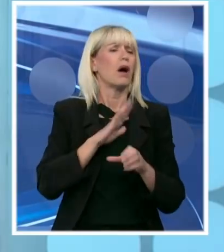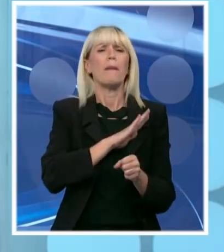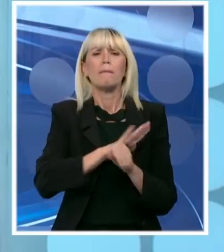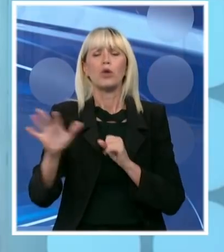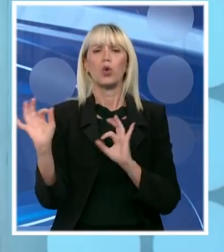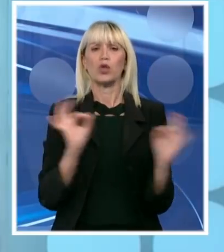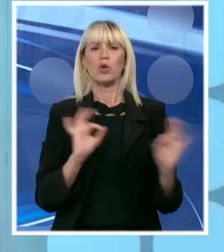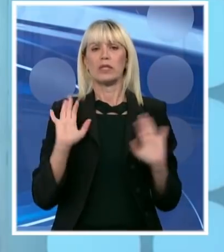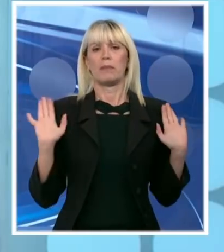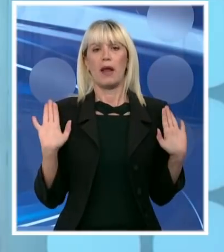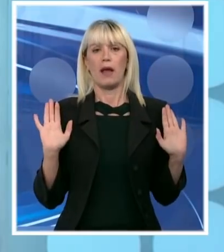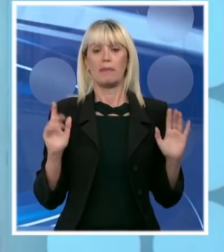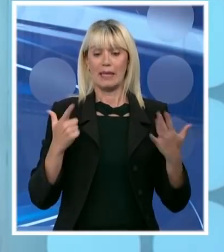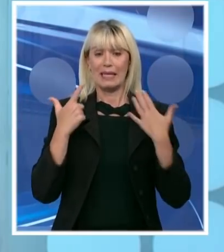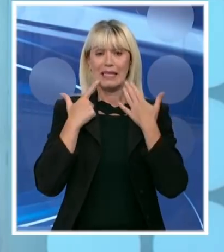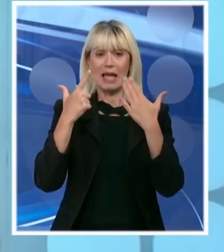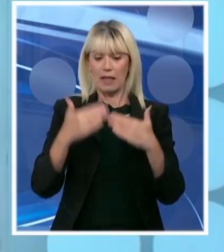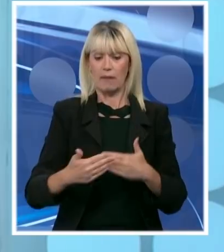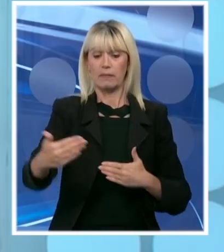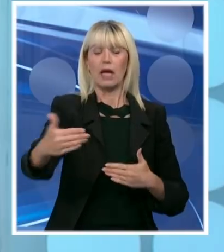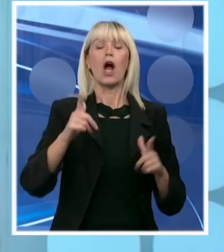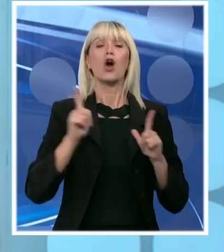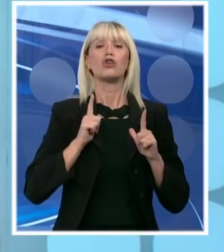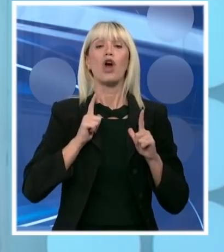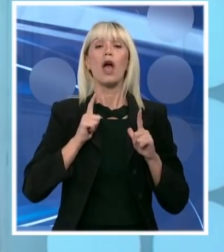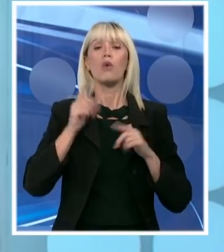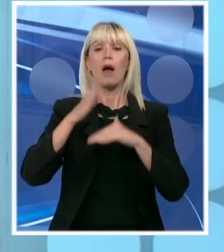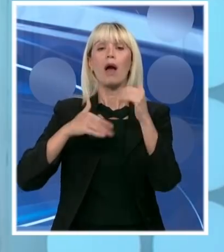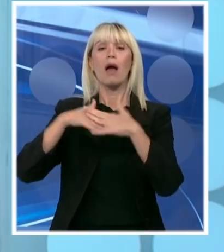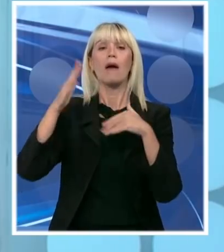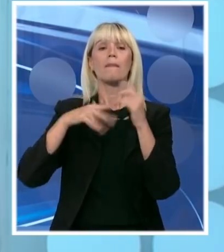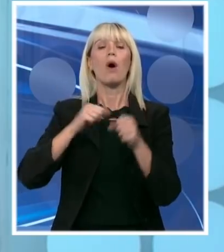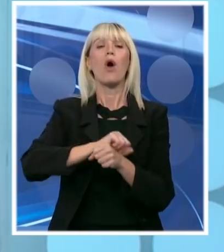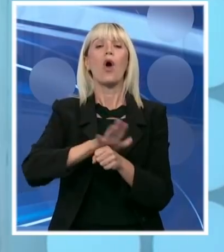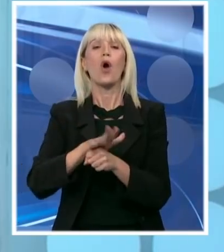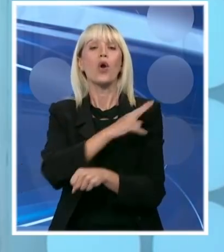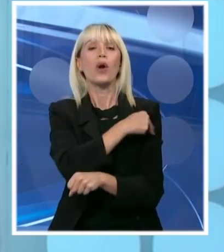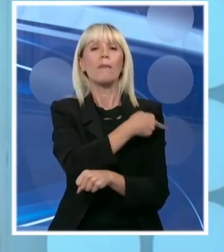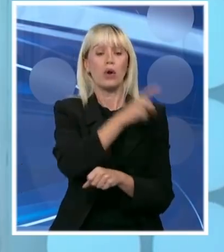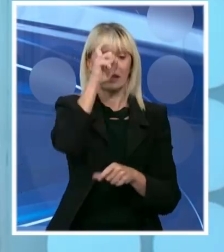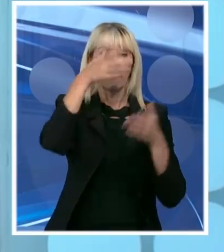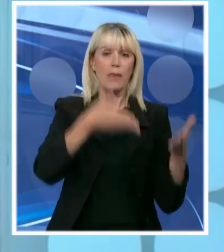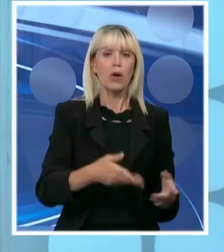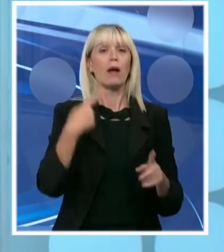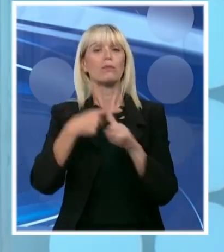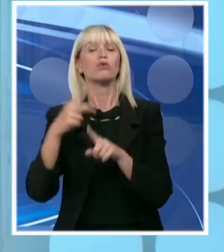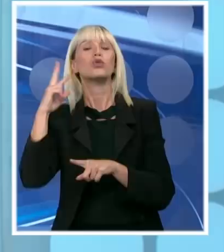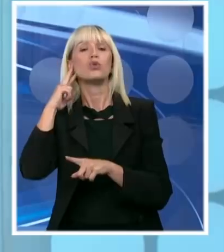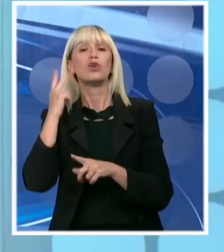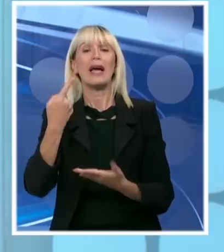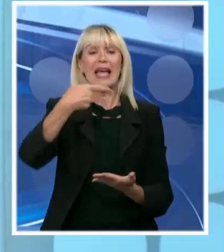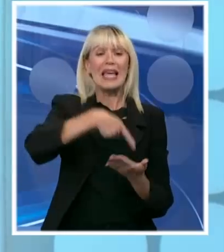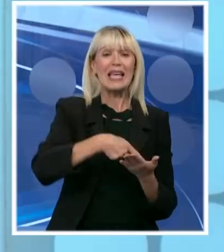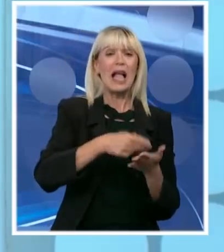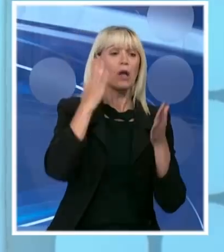Nama u roku od 7 dana počinje izgradnja COVID bolnica u Beogradu i Kruševcu. Hiljadu ležajeva intenzivne nege bit će u Beogradu,